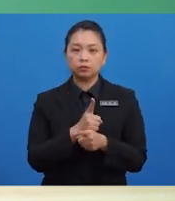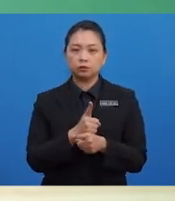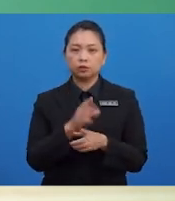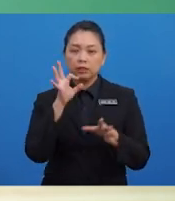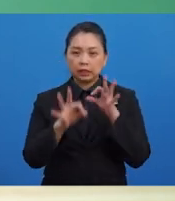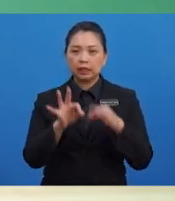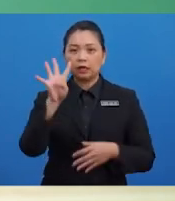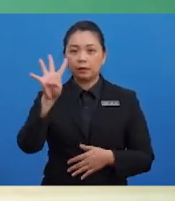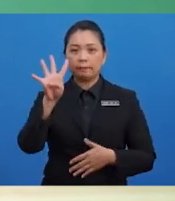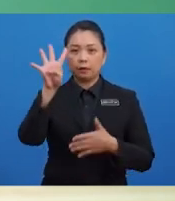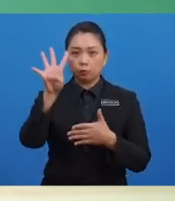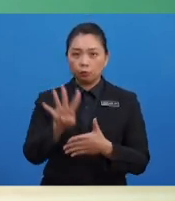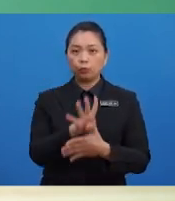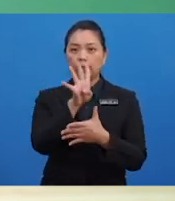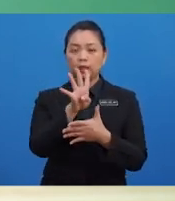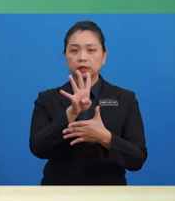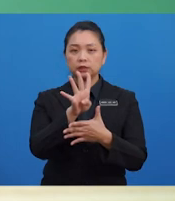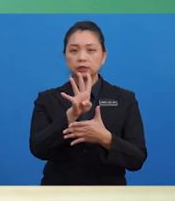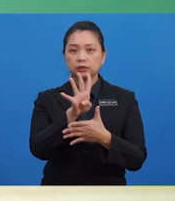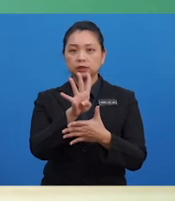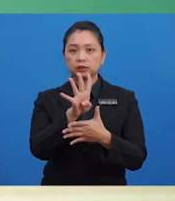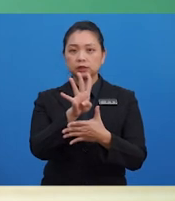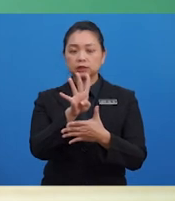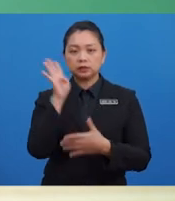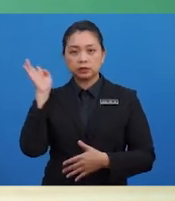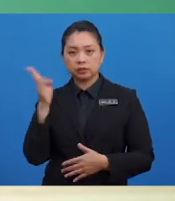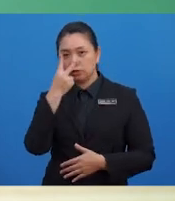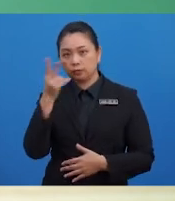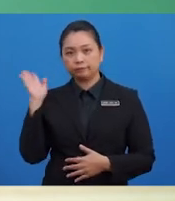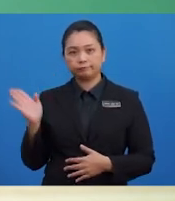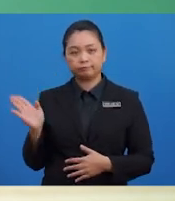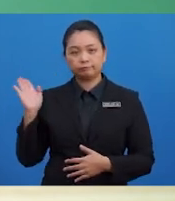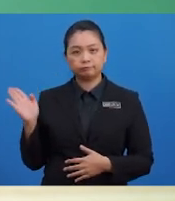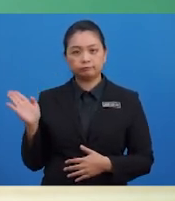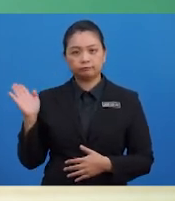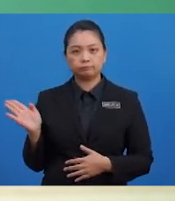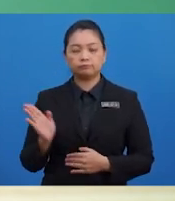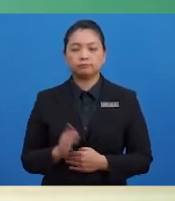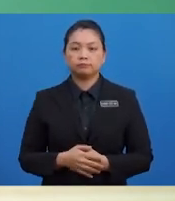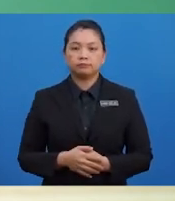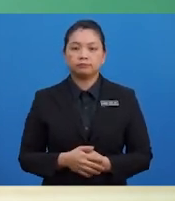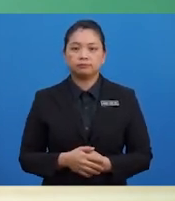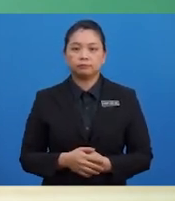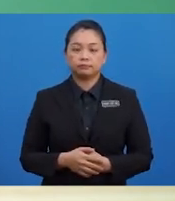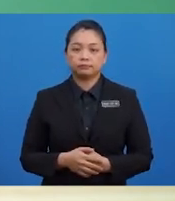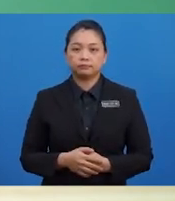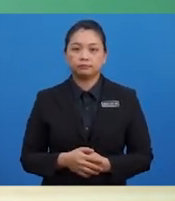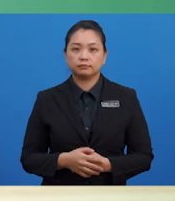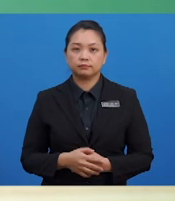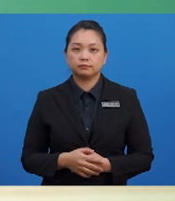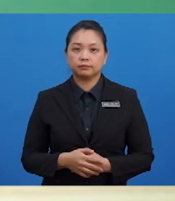tersebut ialah September, Oktober, November dan Disember